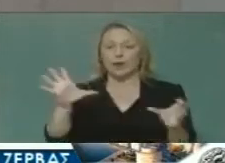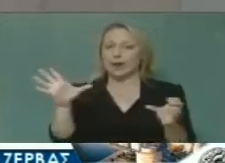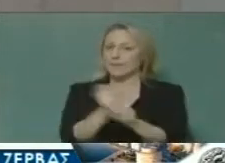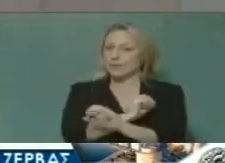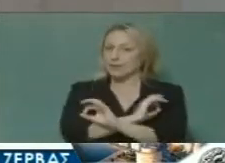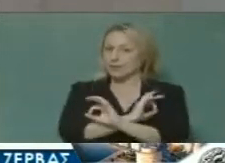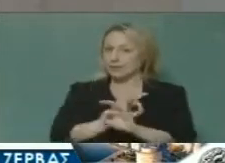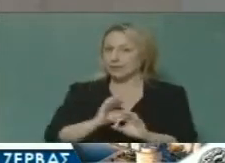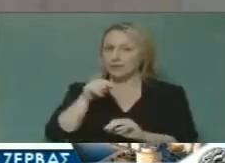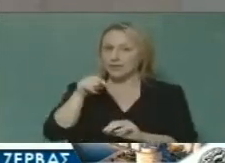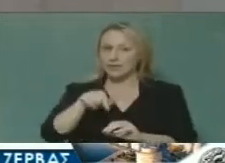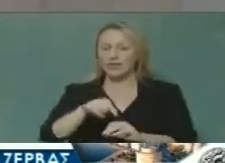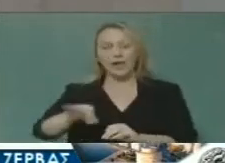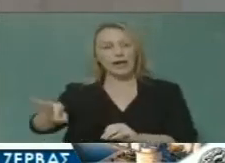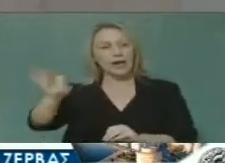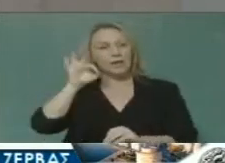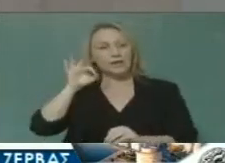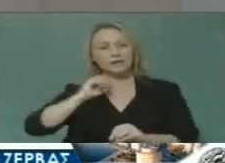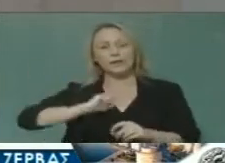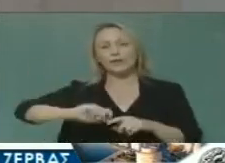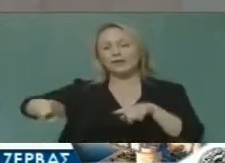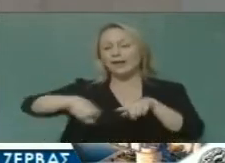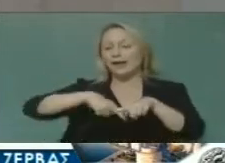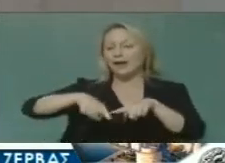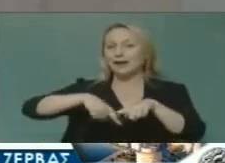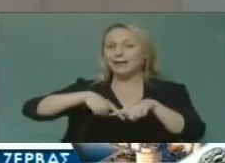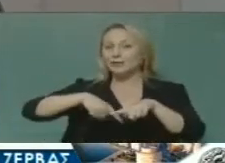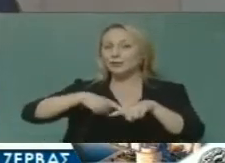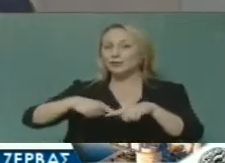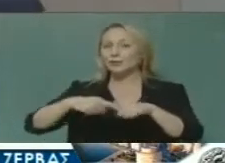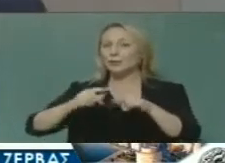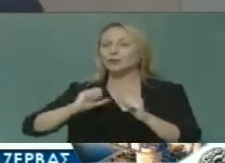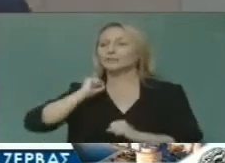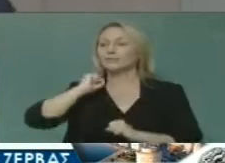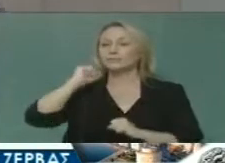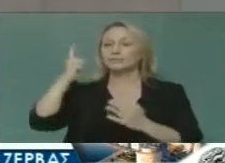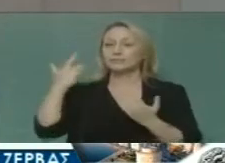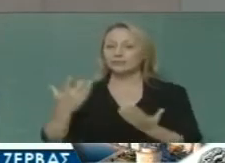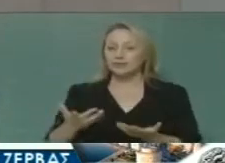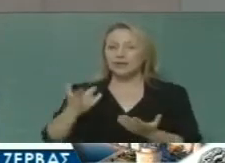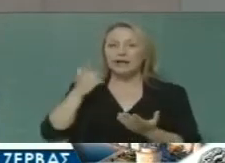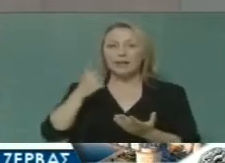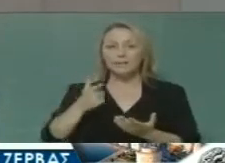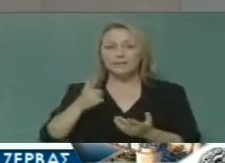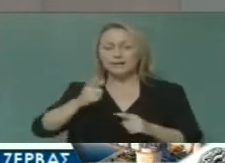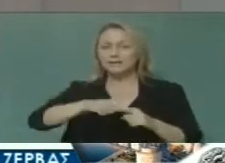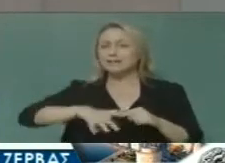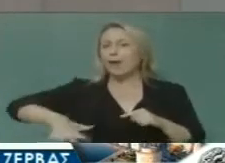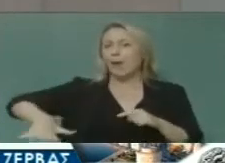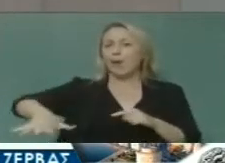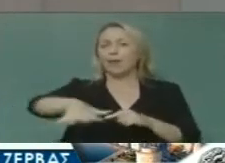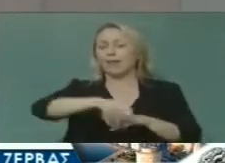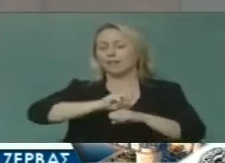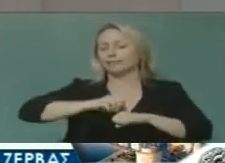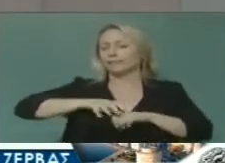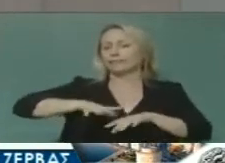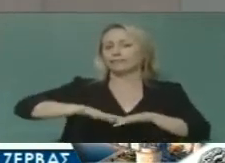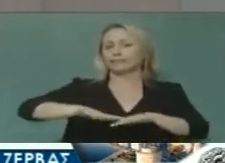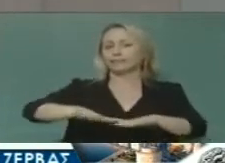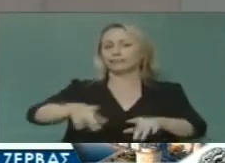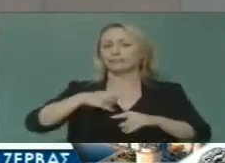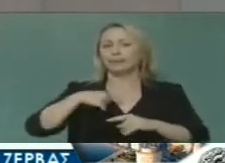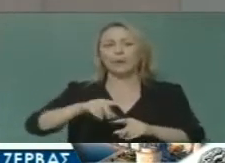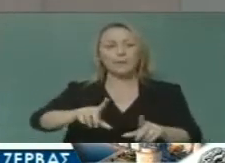Θεσσαλονίκη και ο χριστουγεννιάτικος ορτασμός να είναι ένα αντικείμενο το οποίο έπαιζε παντού από όλους με πολύ θετική